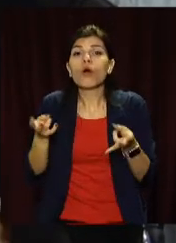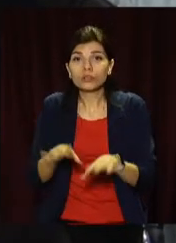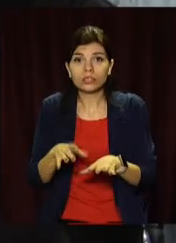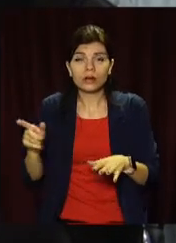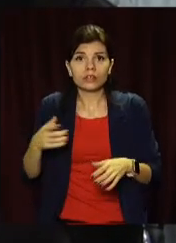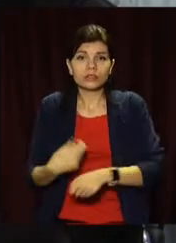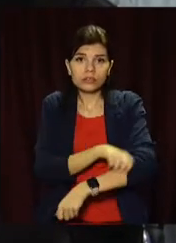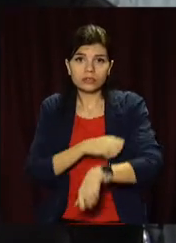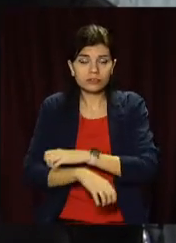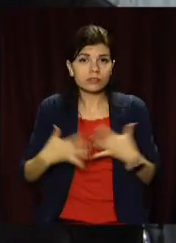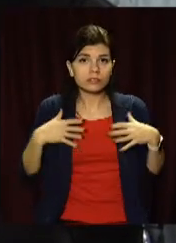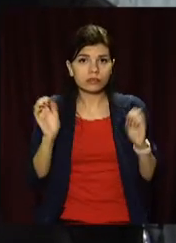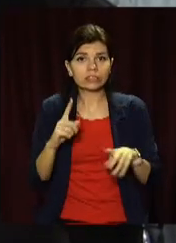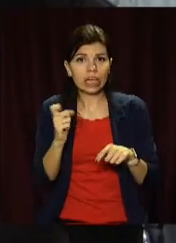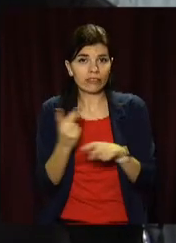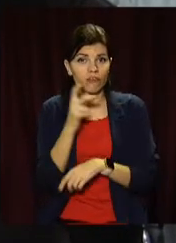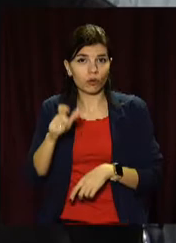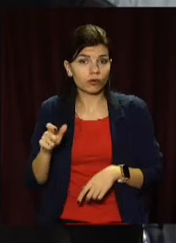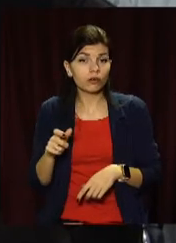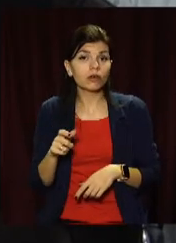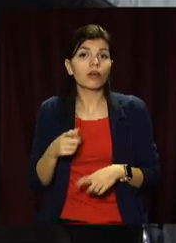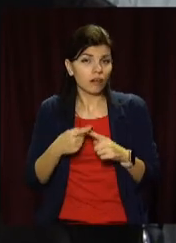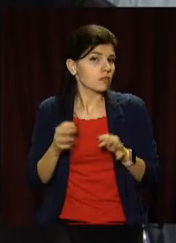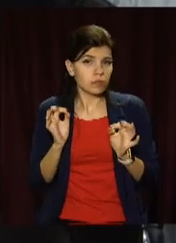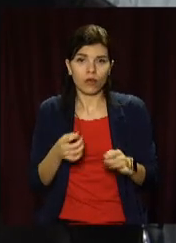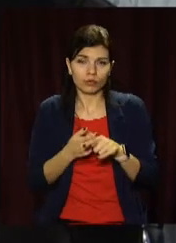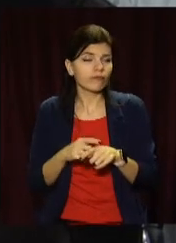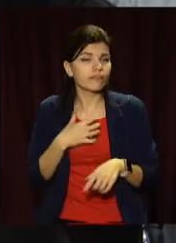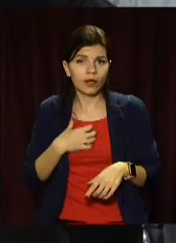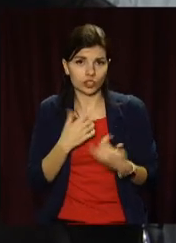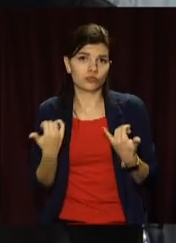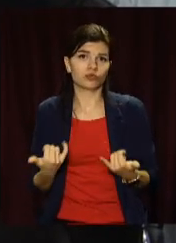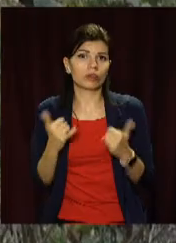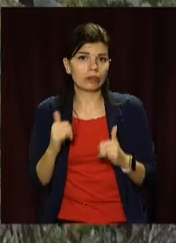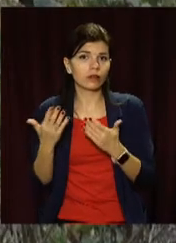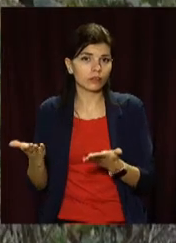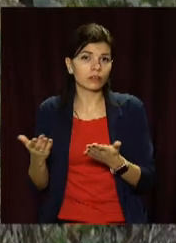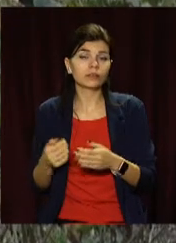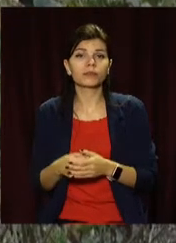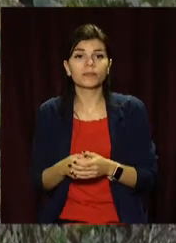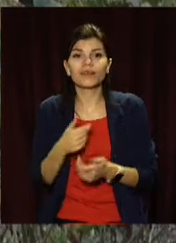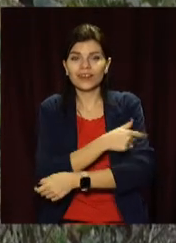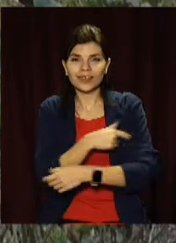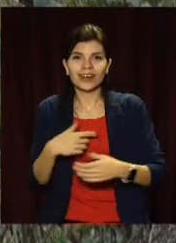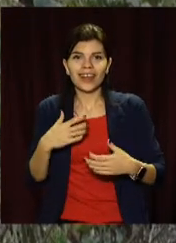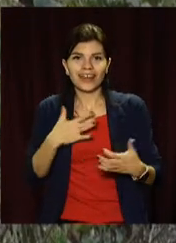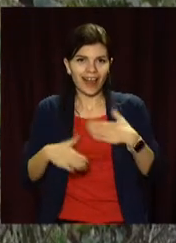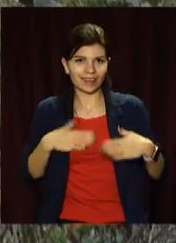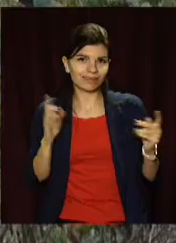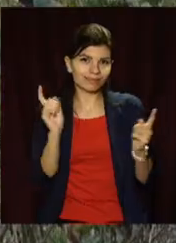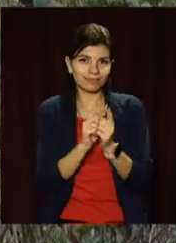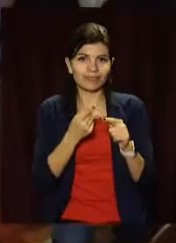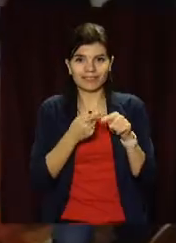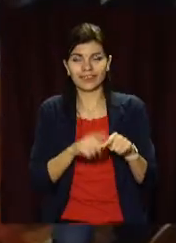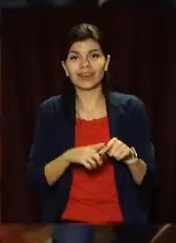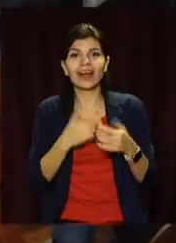практично за двох. І тому, правда, це дуже важливо сьогодні для них. В лікарні їх тепло зустрічають бійці медичного